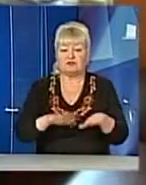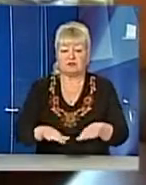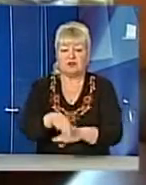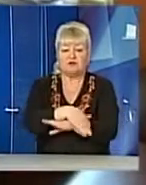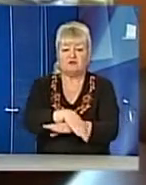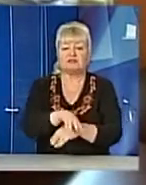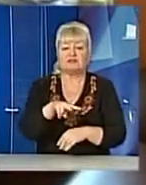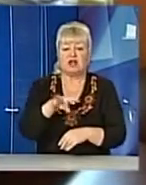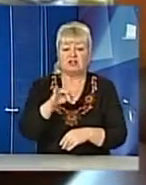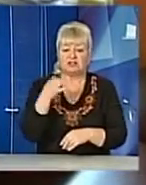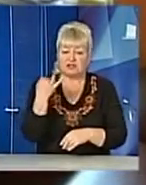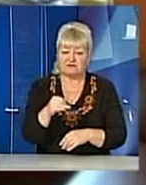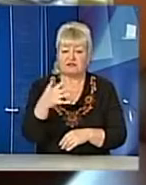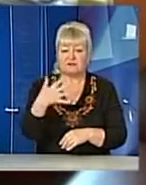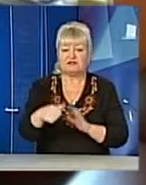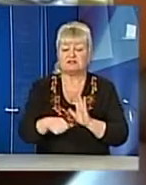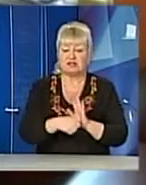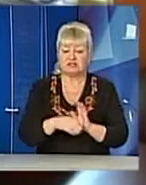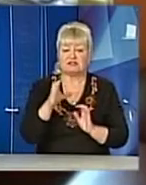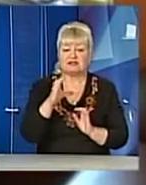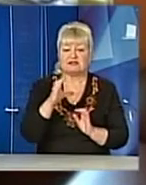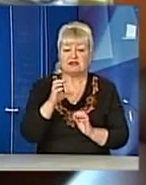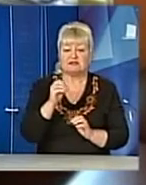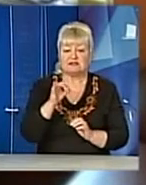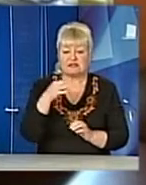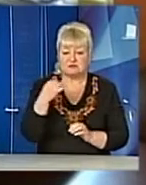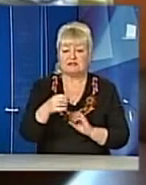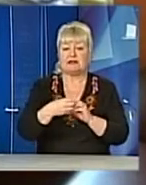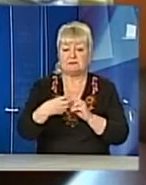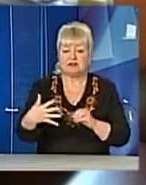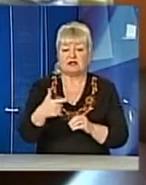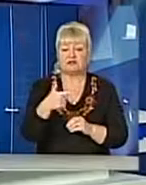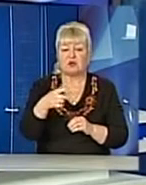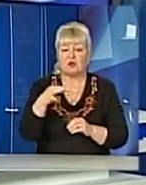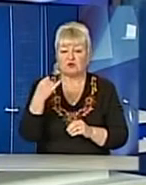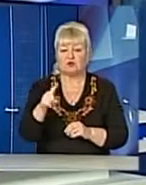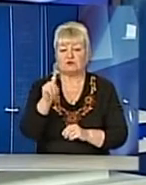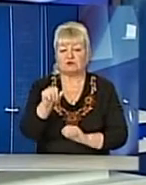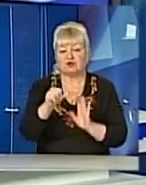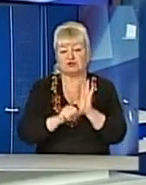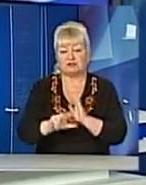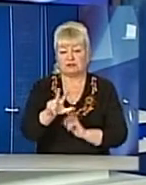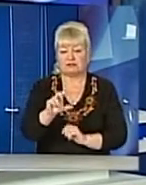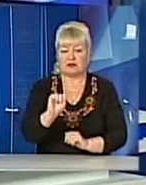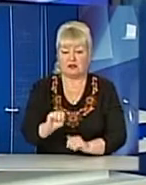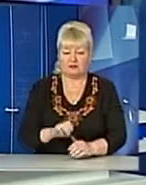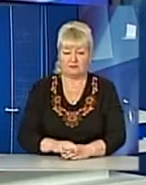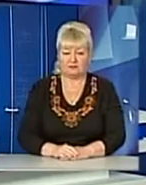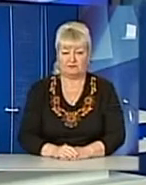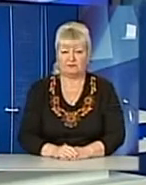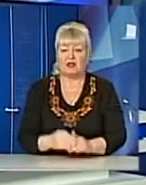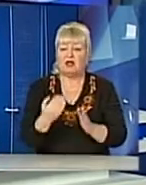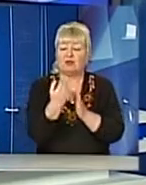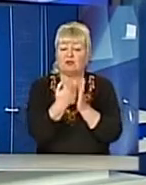на вулиці Личаківській, 56, вулиці Сербській, 15 та вулиці Городоцькій, 163А. А ось до